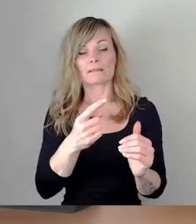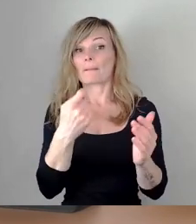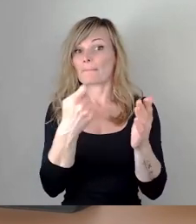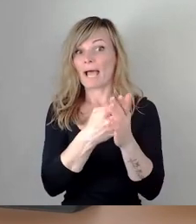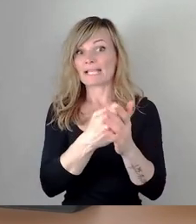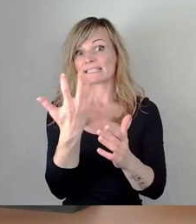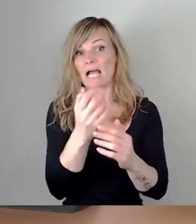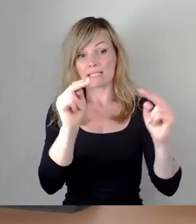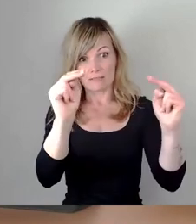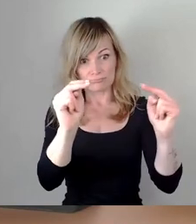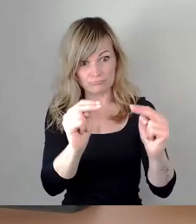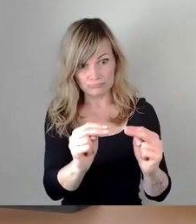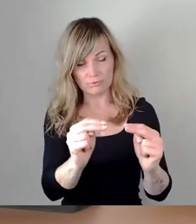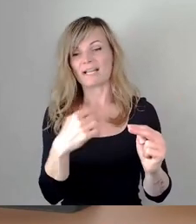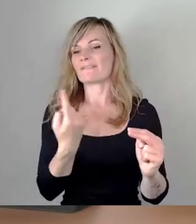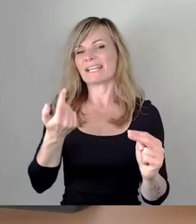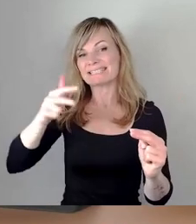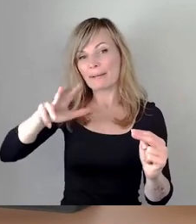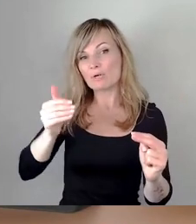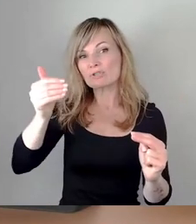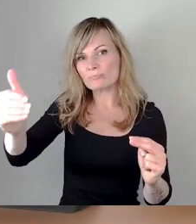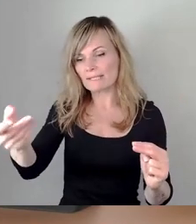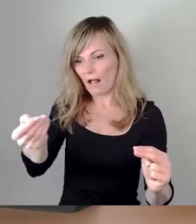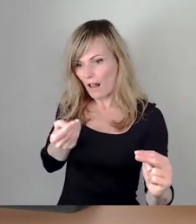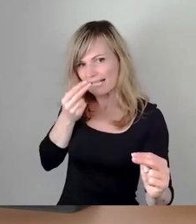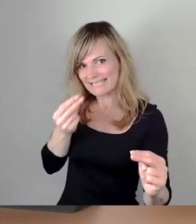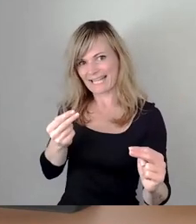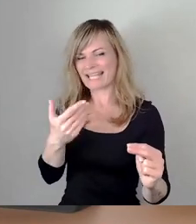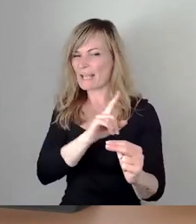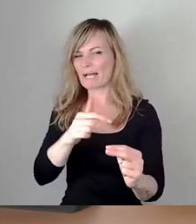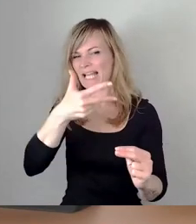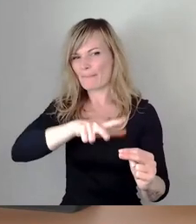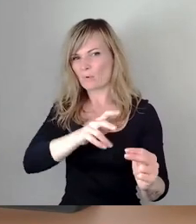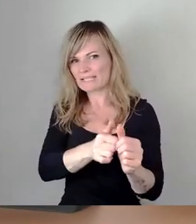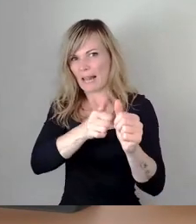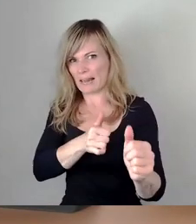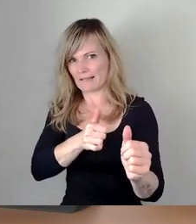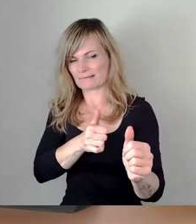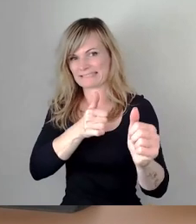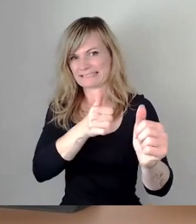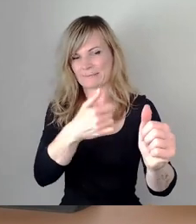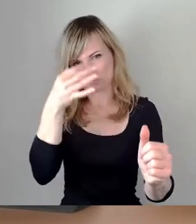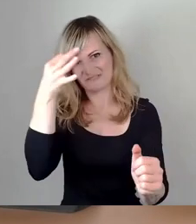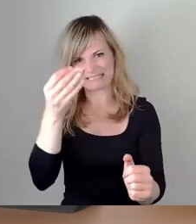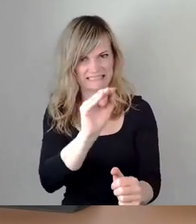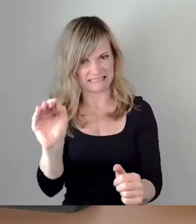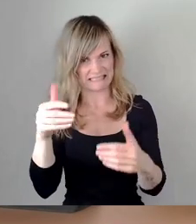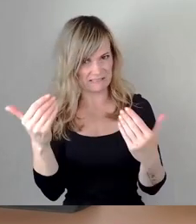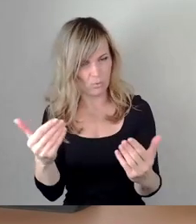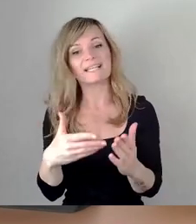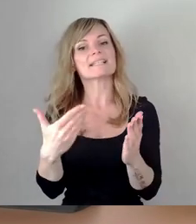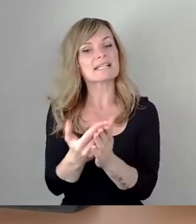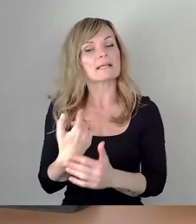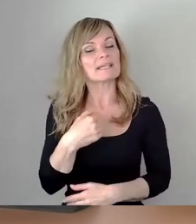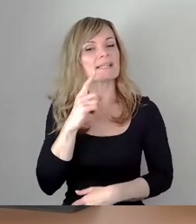so bei der Fernwärme entsprechend ankommen. Insoweit bin ich erstmal auch da optimistisch, dass